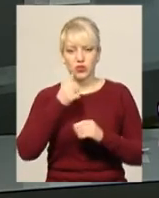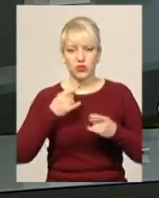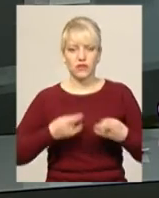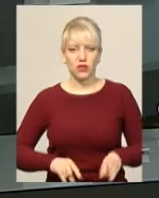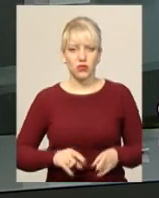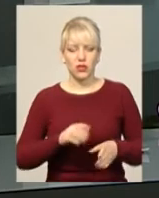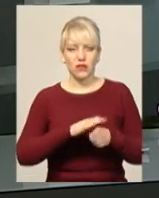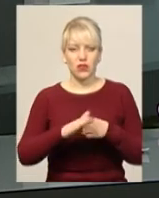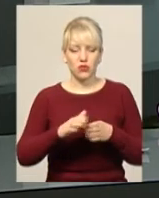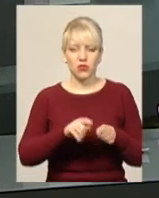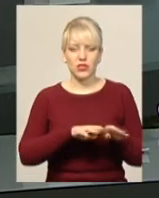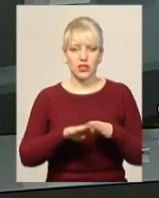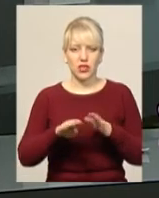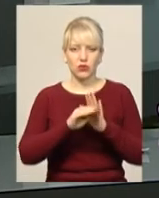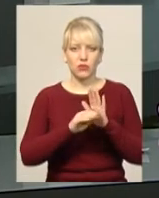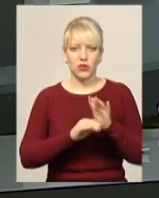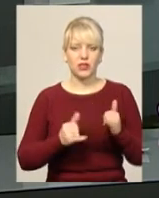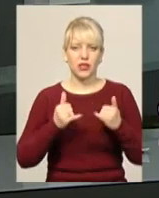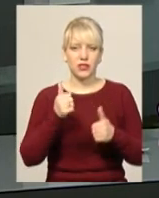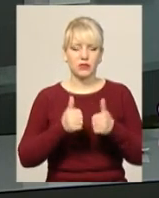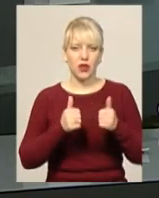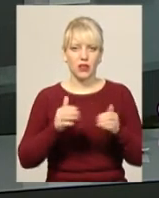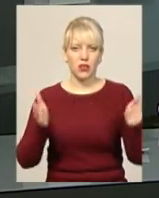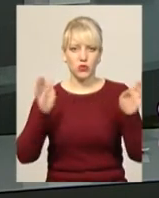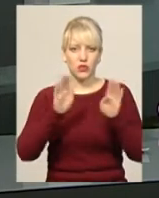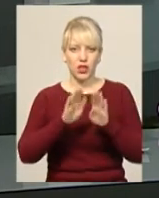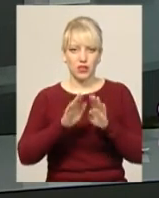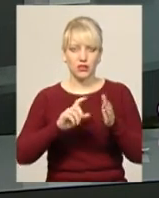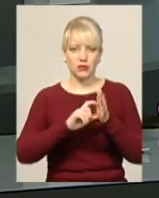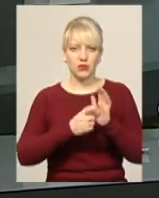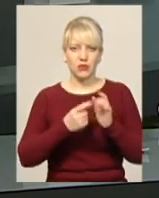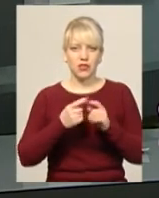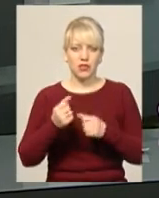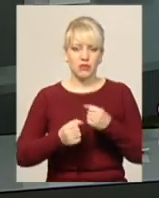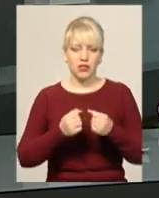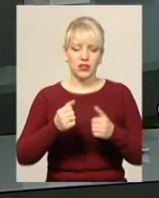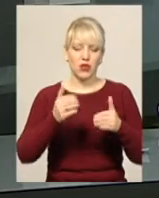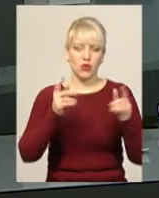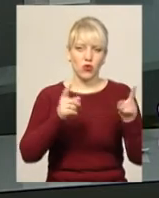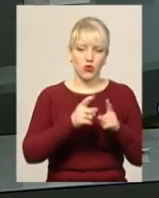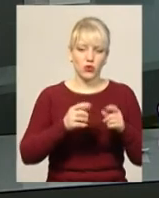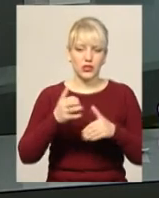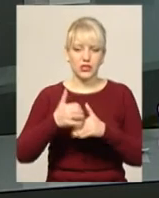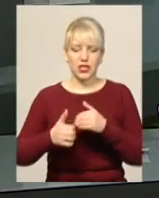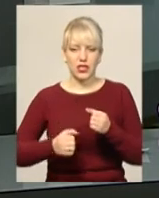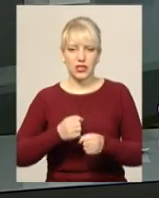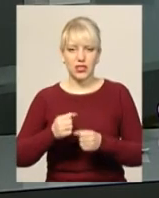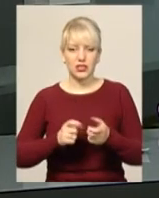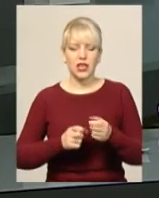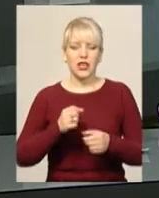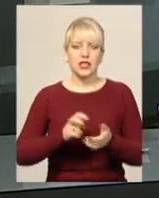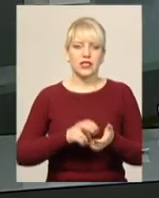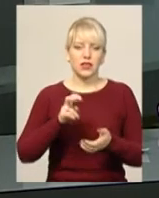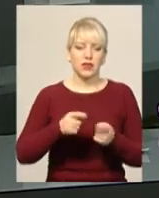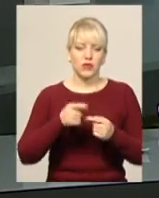виконуватимуть стандартну програму для змагань у закритих приміщеннях. Це біг на короткі середні дистанції, біг з бар'єрами, стрибки в довжину,